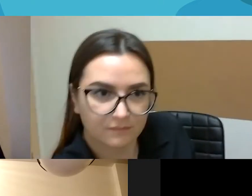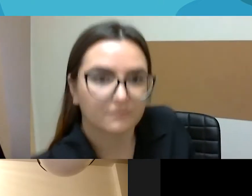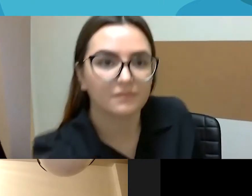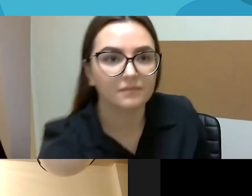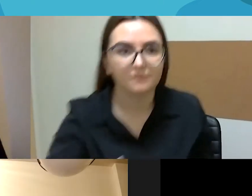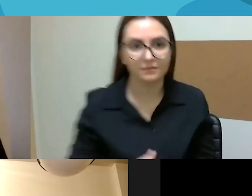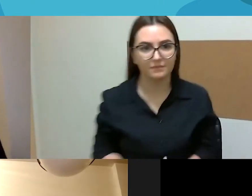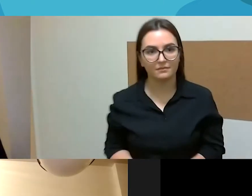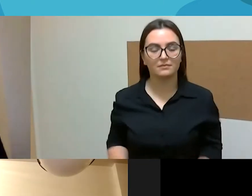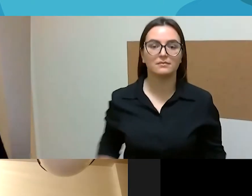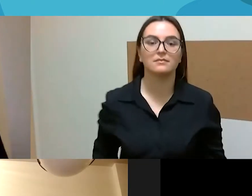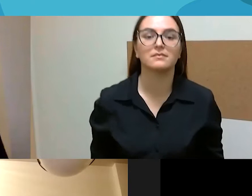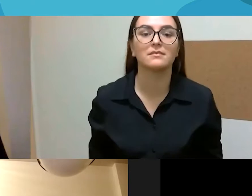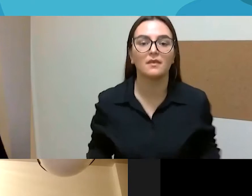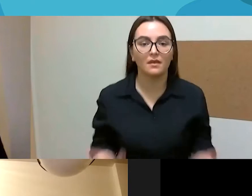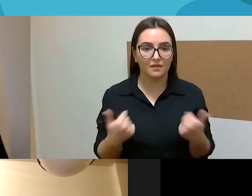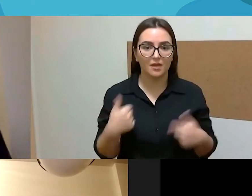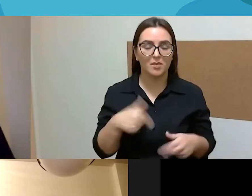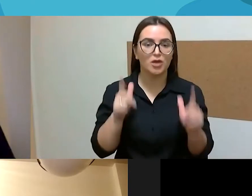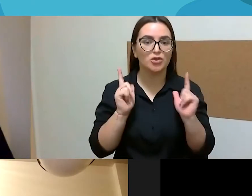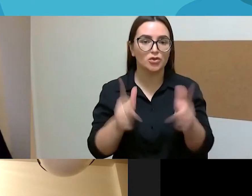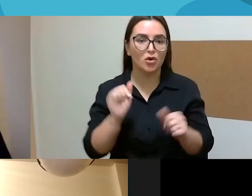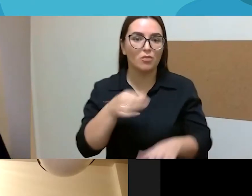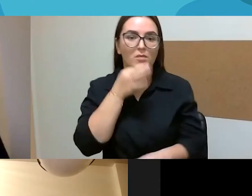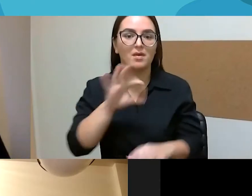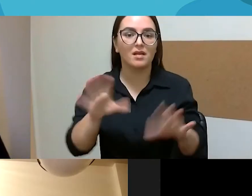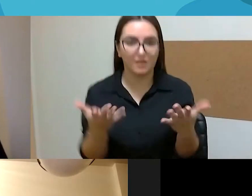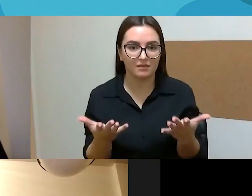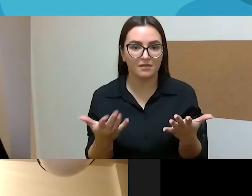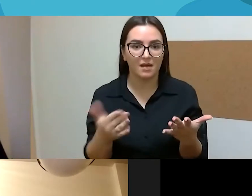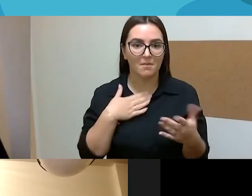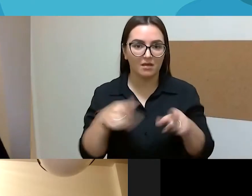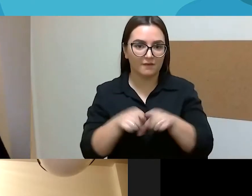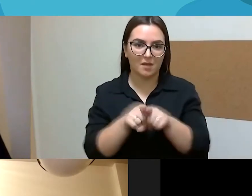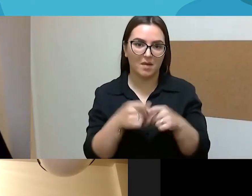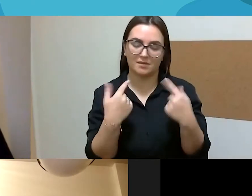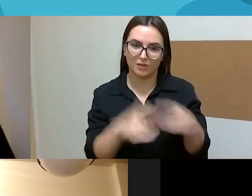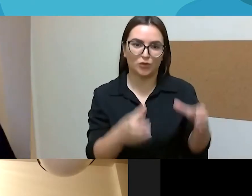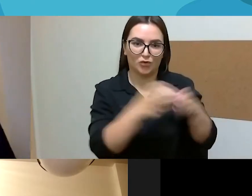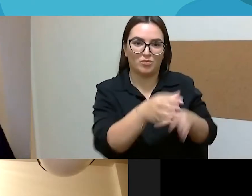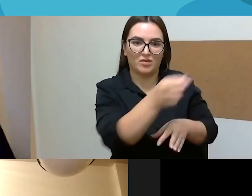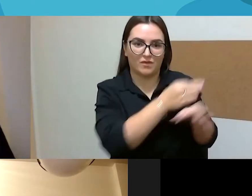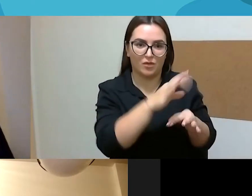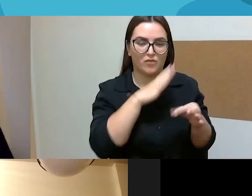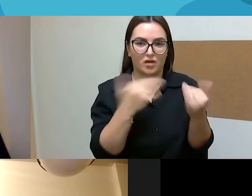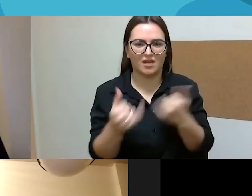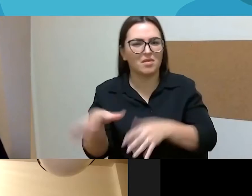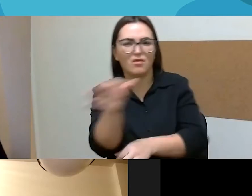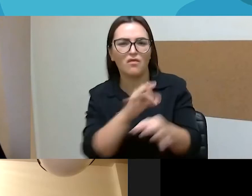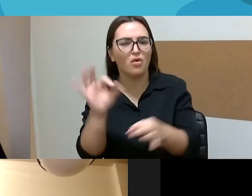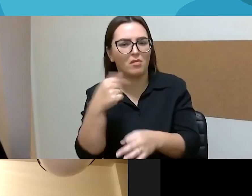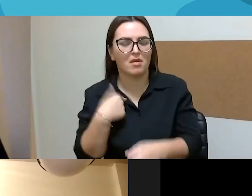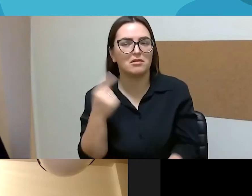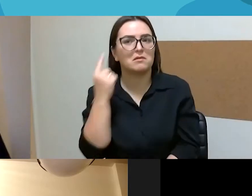Jo, aš iš tikrųjų galiu irgi išsakia, pavadinkim, kito burbulu atėjęs, klausau jūsų diskusijos.